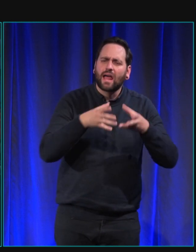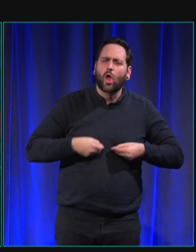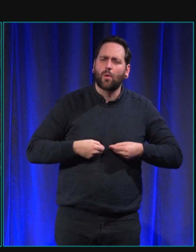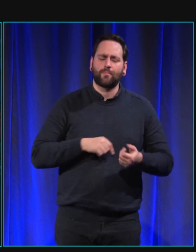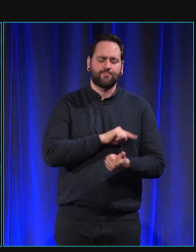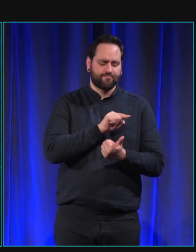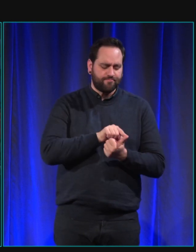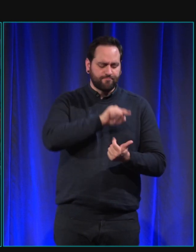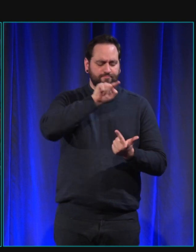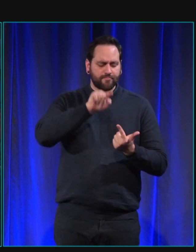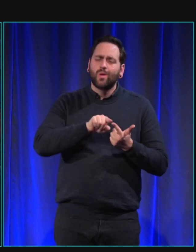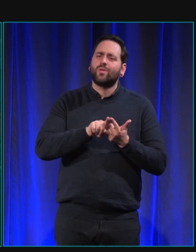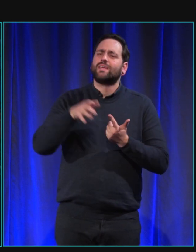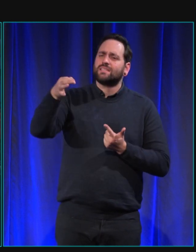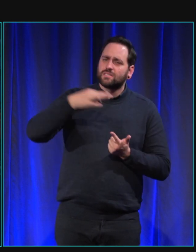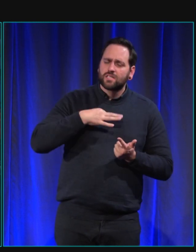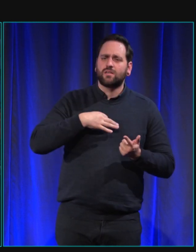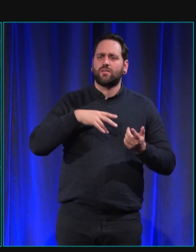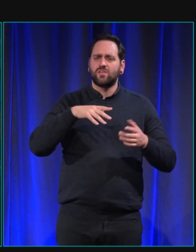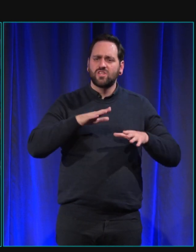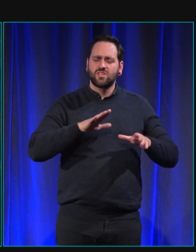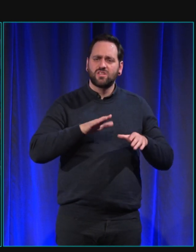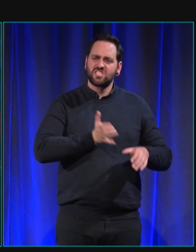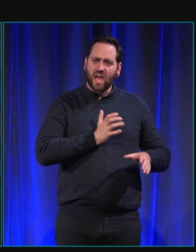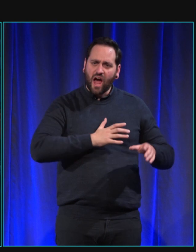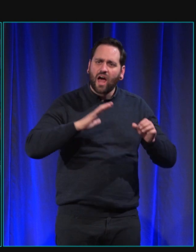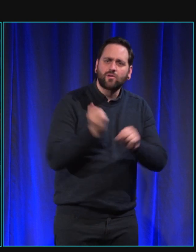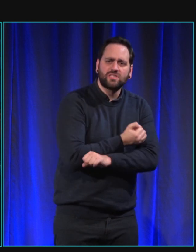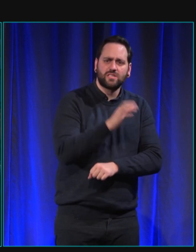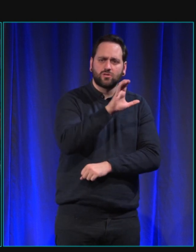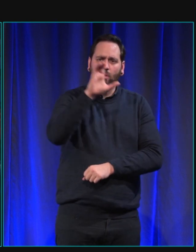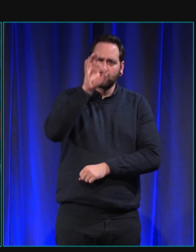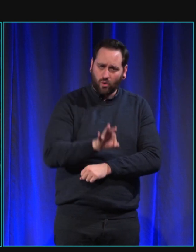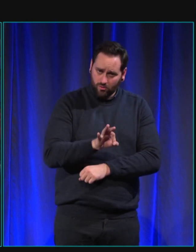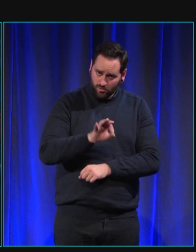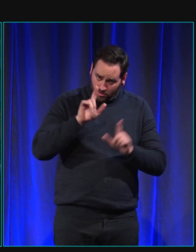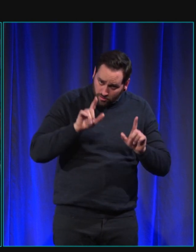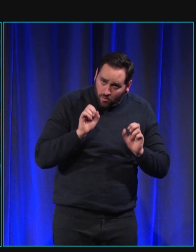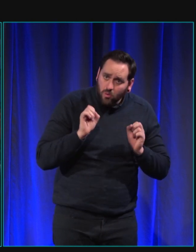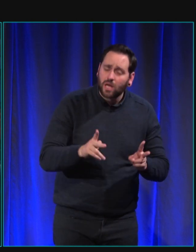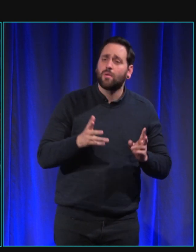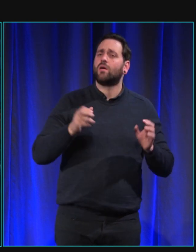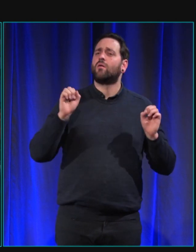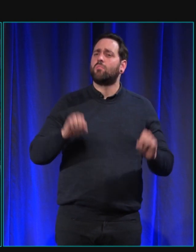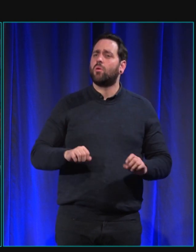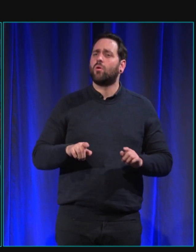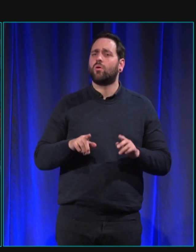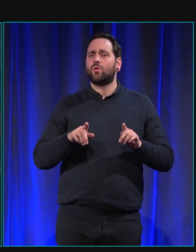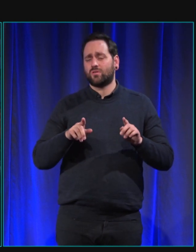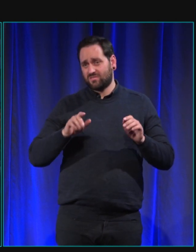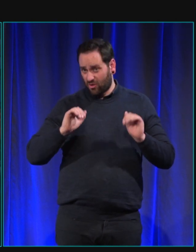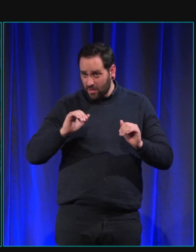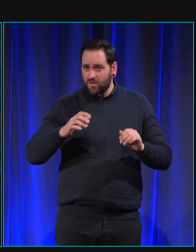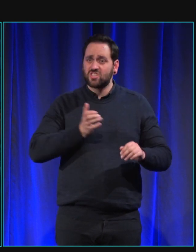un taux de réussite de 100% avez-vous malgré tout des chiens qui peuvent être réformés ce qui est le cas parfois chez on dit chien malgré tout